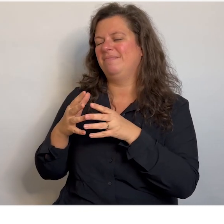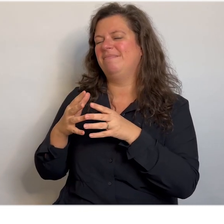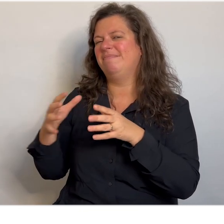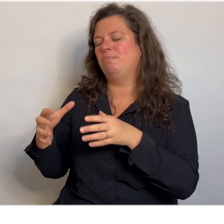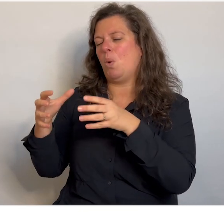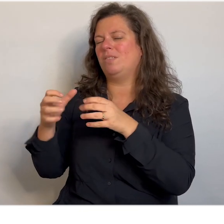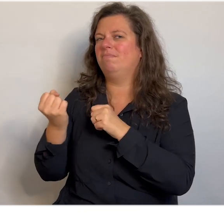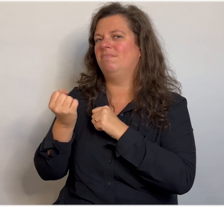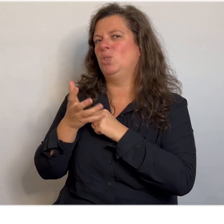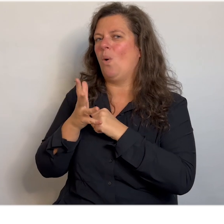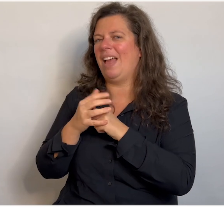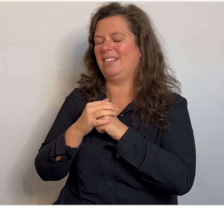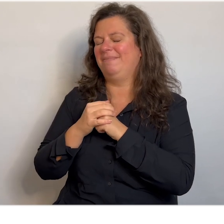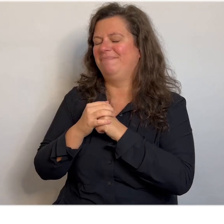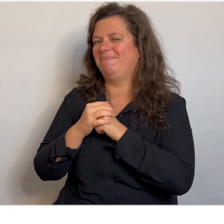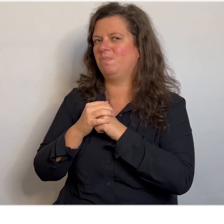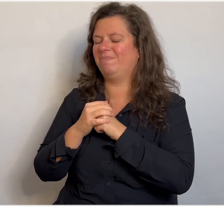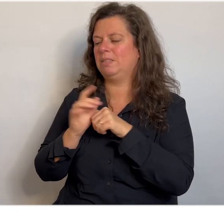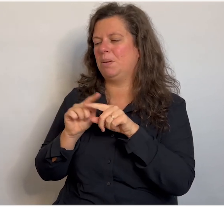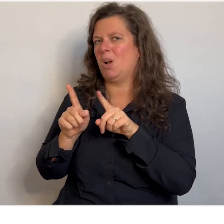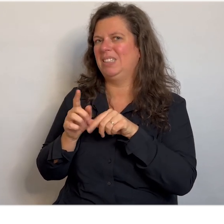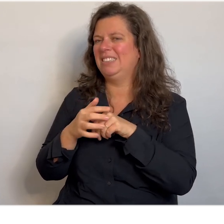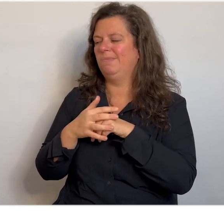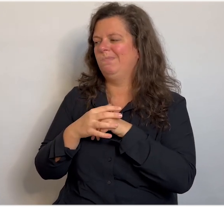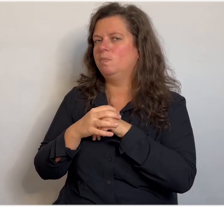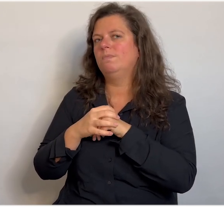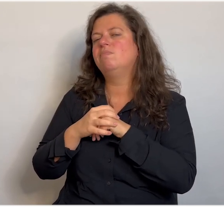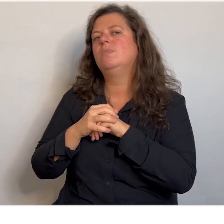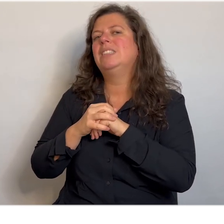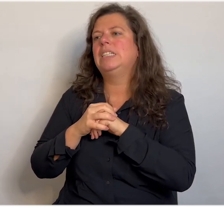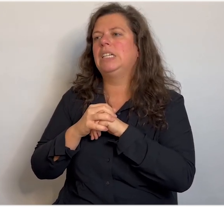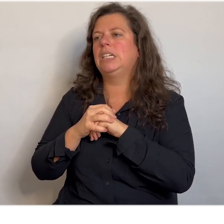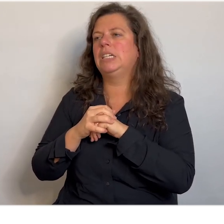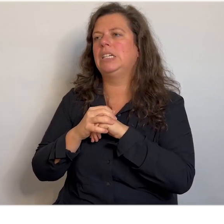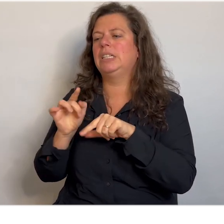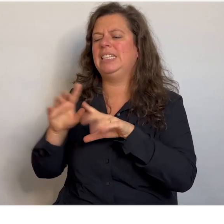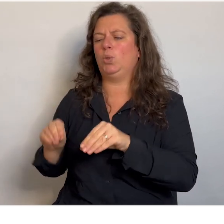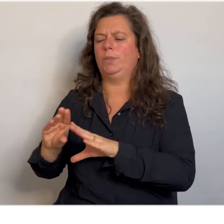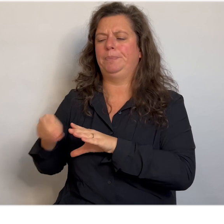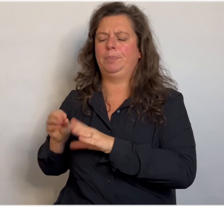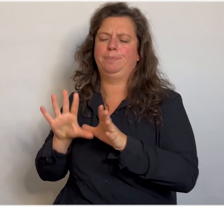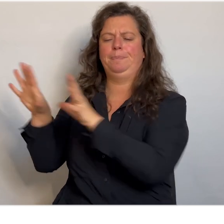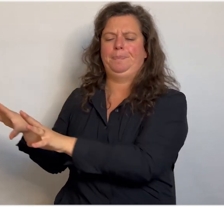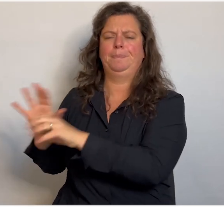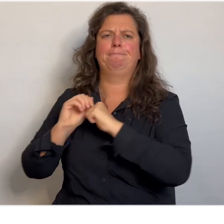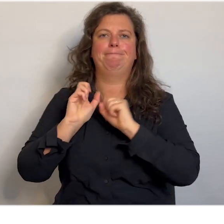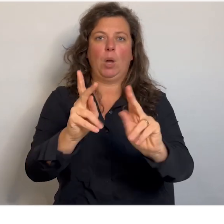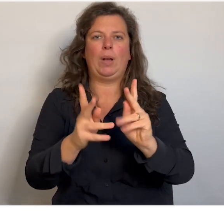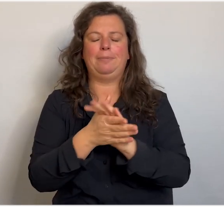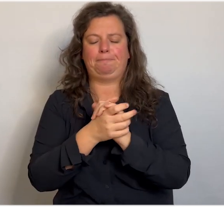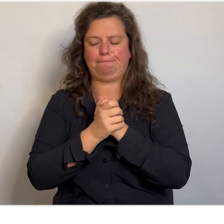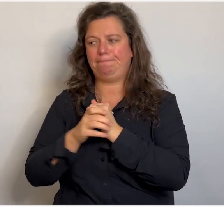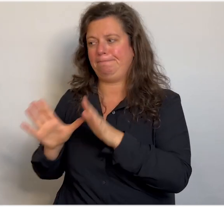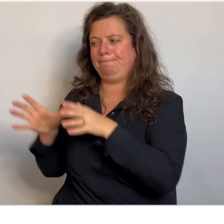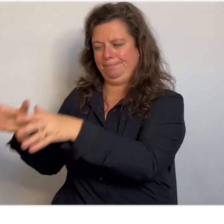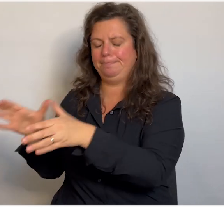lekker om altijd snoepjes te pakken. Maar ja, dat mag dus niet altijd. Niet doen, Olly. Niet doen. Zo. Die gaat